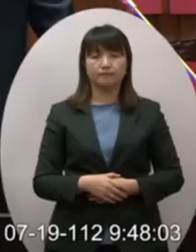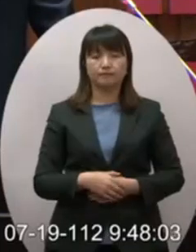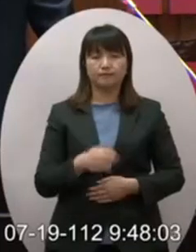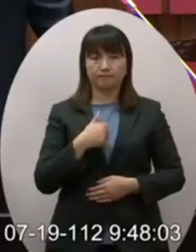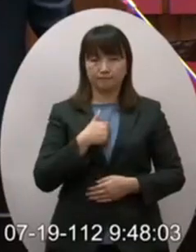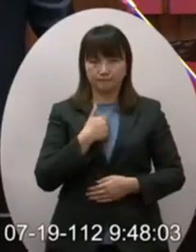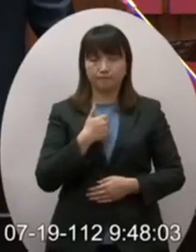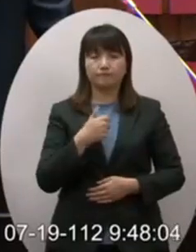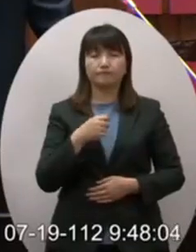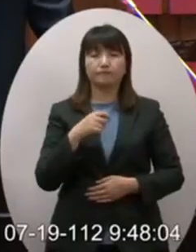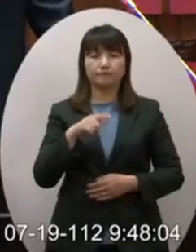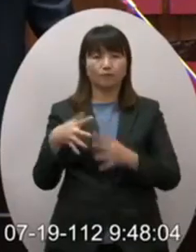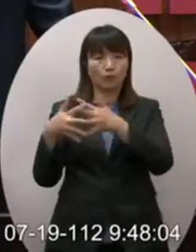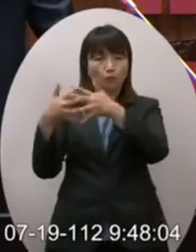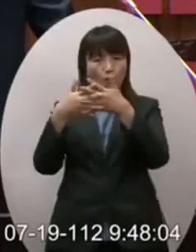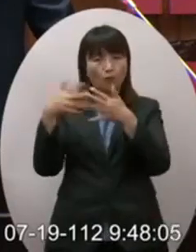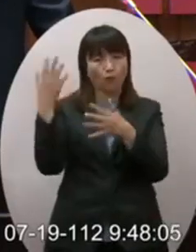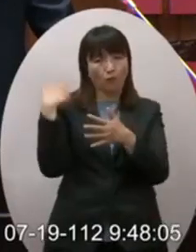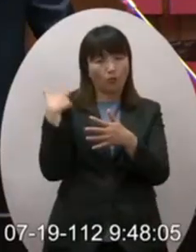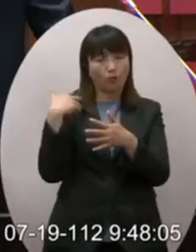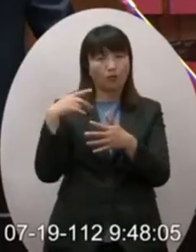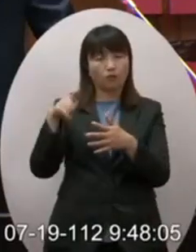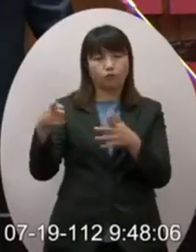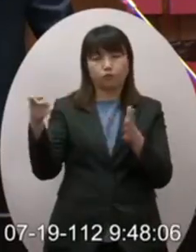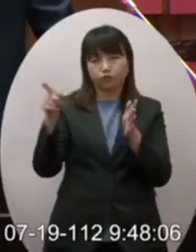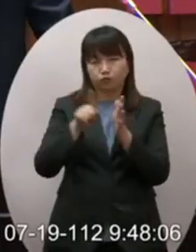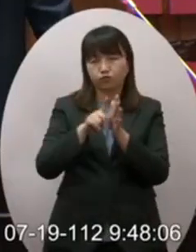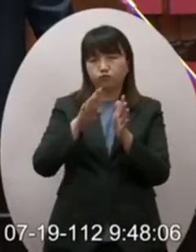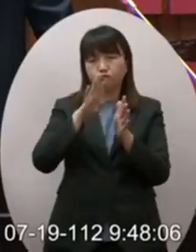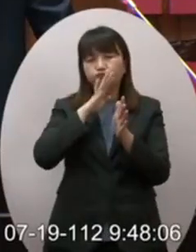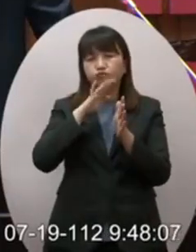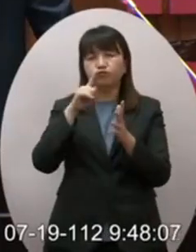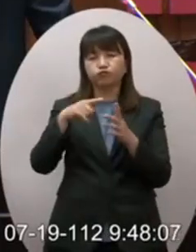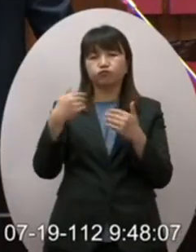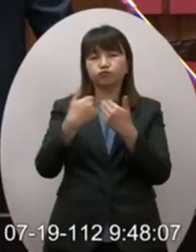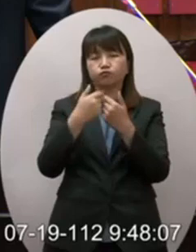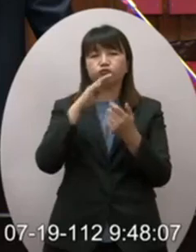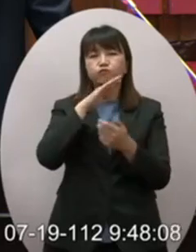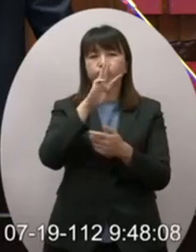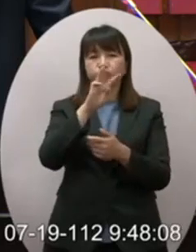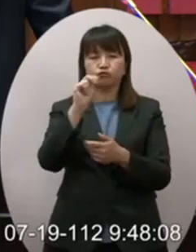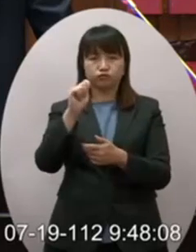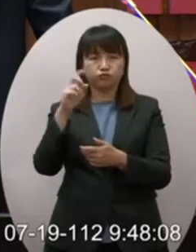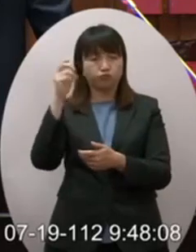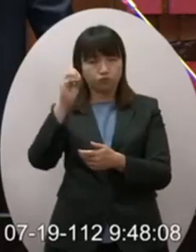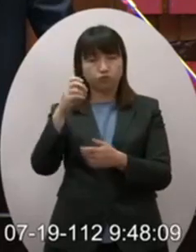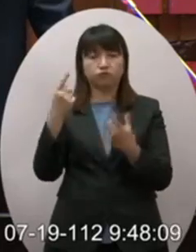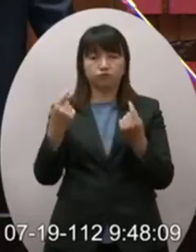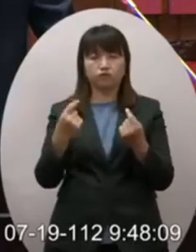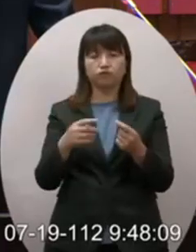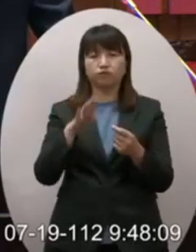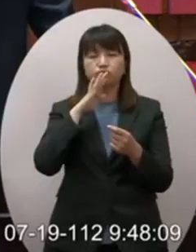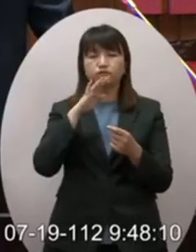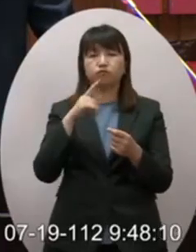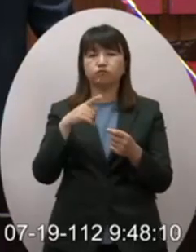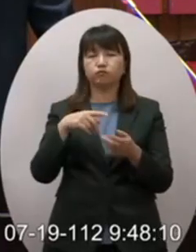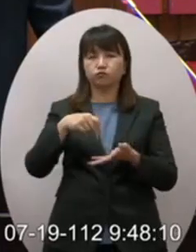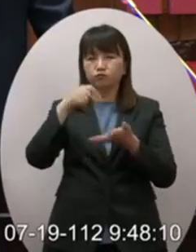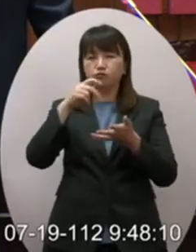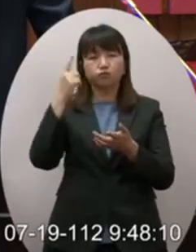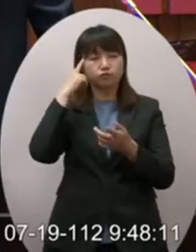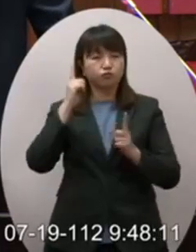其實美國當初一直以來都是力唱全球化的包括WTO對不對也是力唱